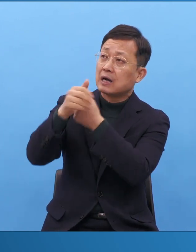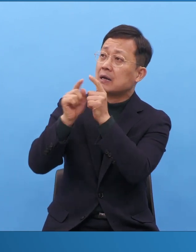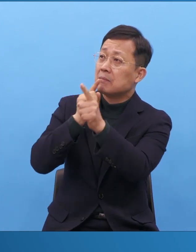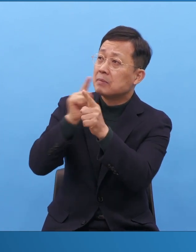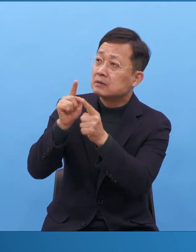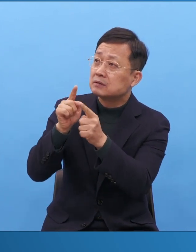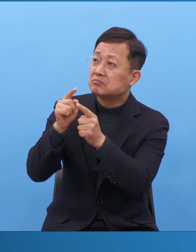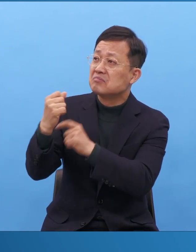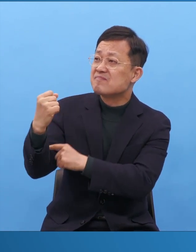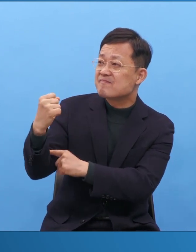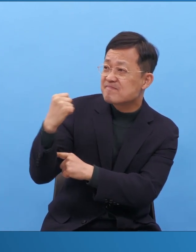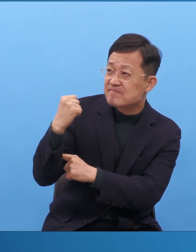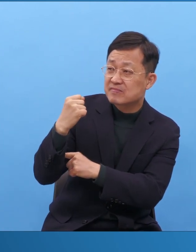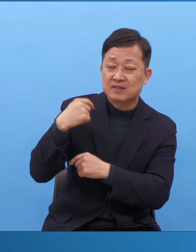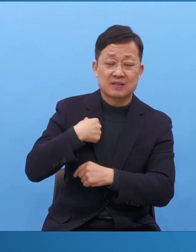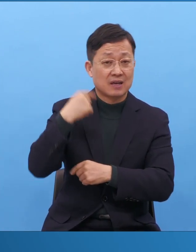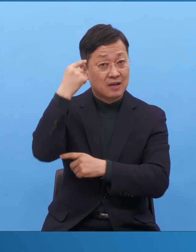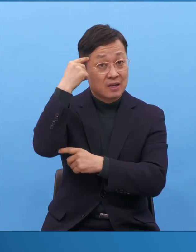살리는 말씀이에요.